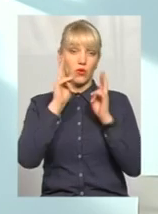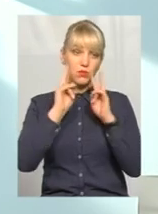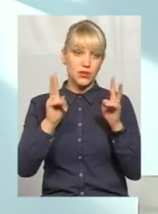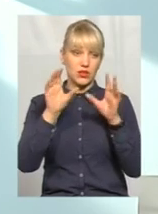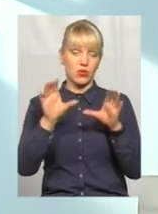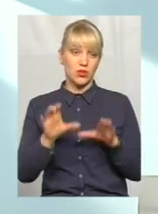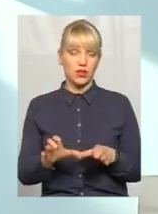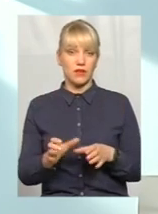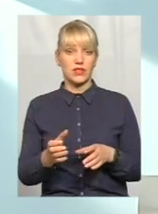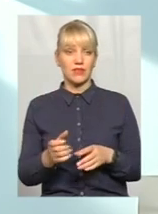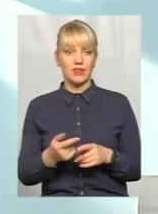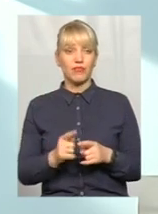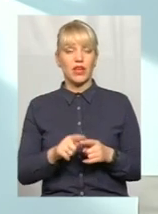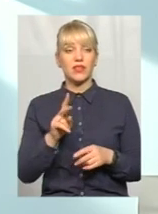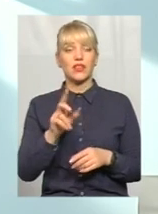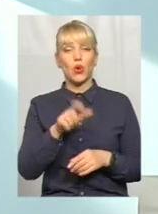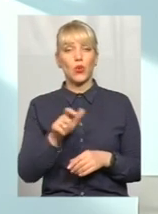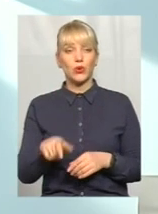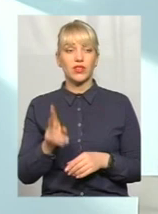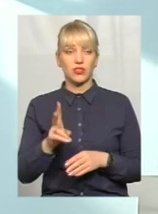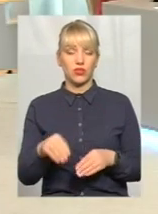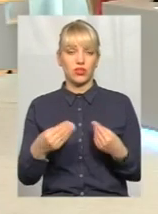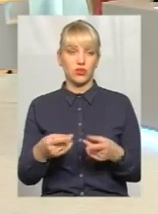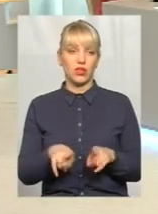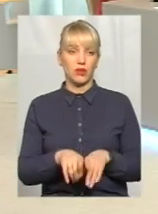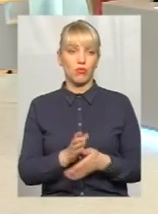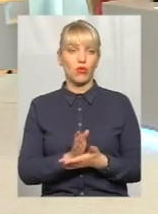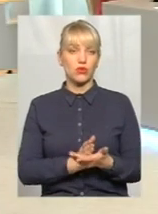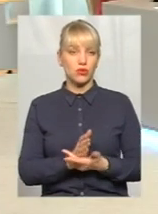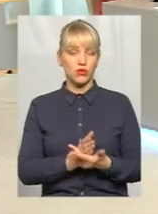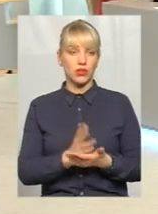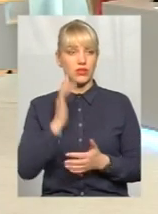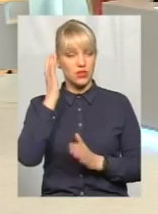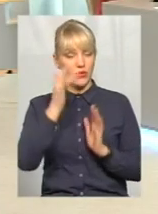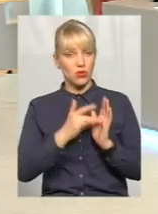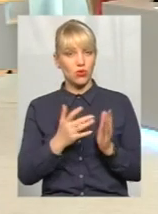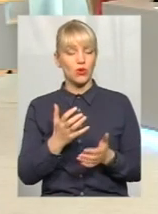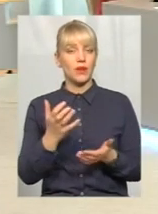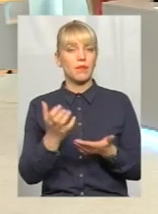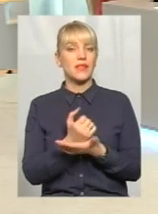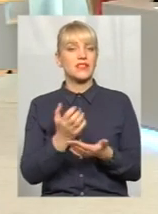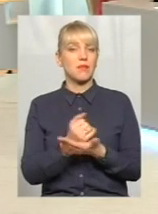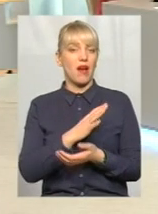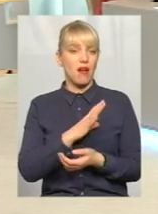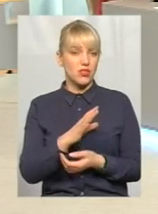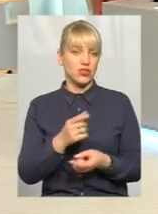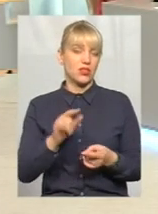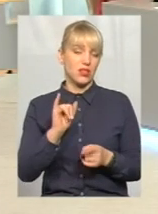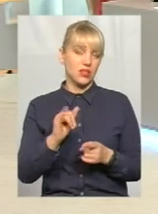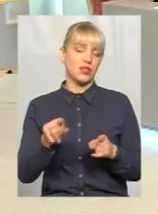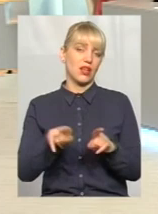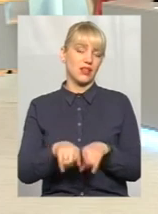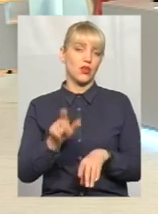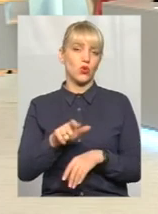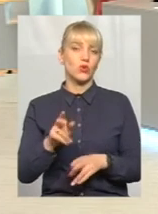в законодавстві, а ті люди, які надають такі послуги з метою збагачення, і такі в нас моменти є, і такі люди,